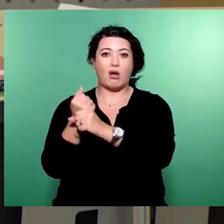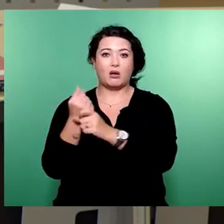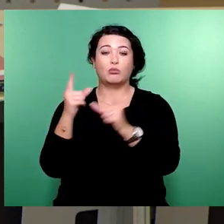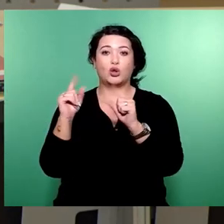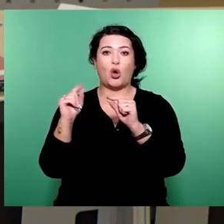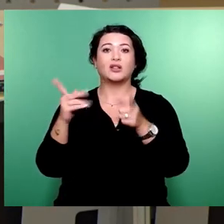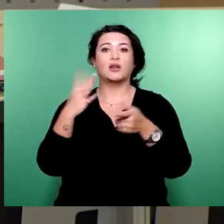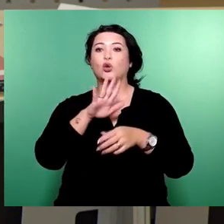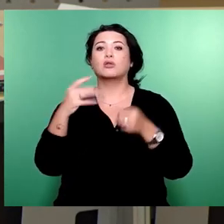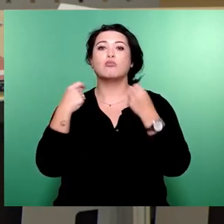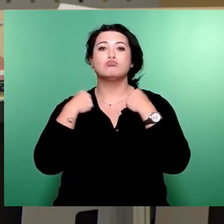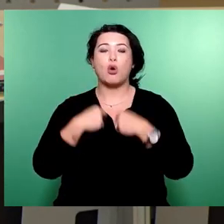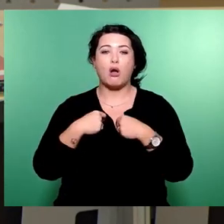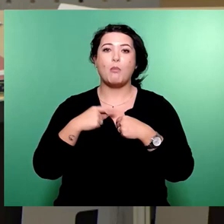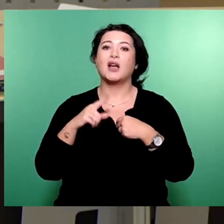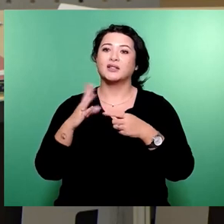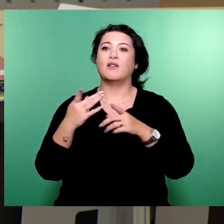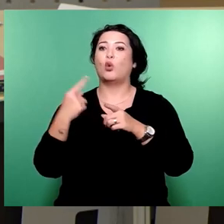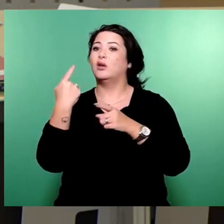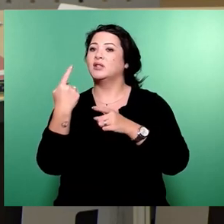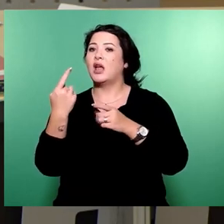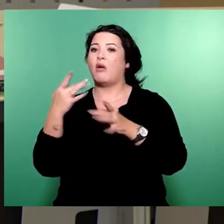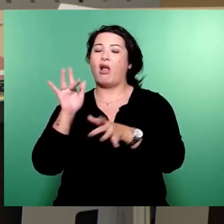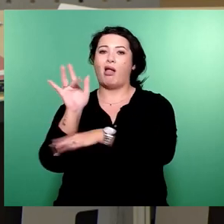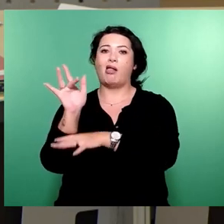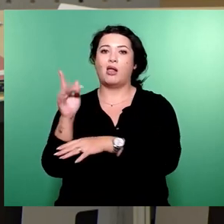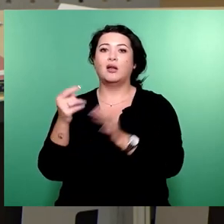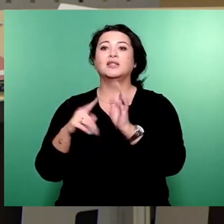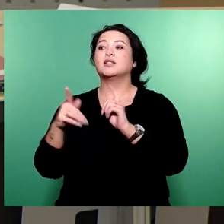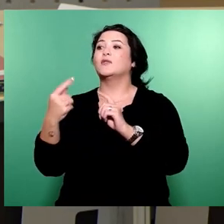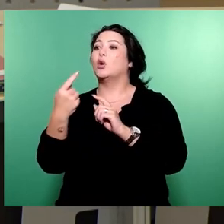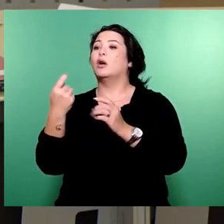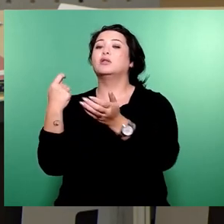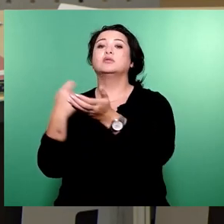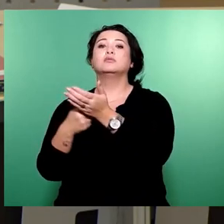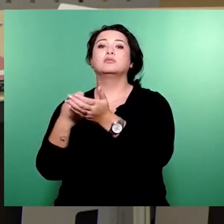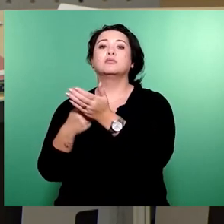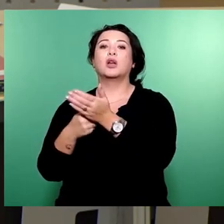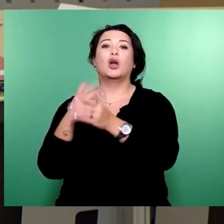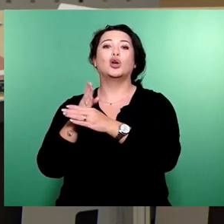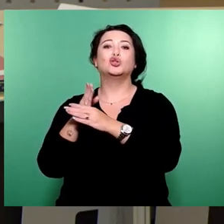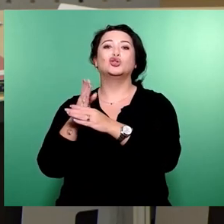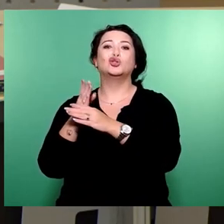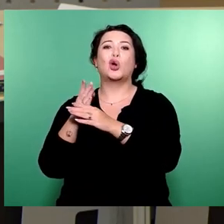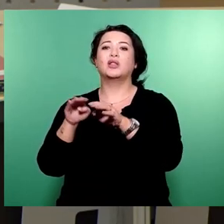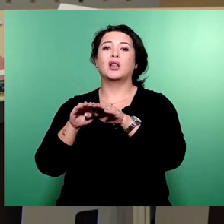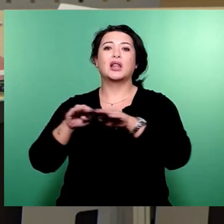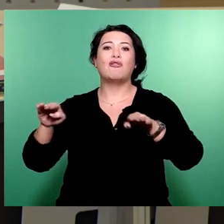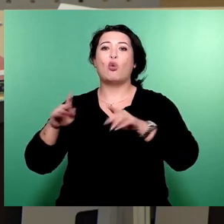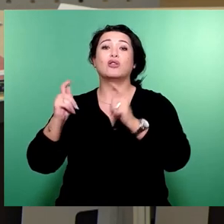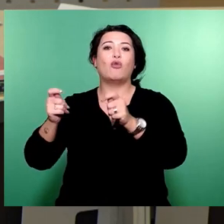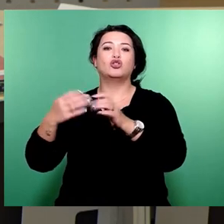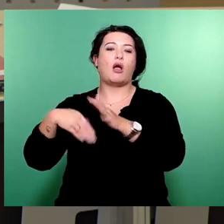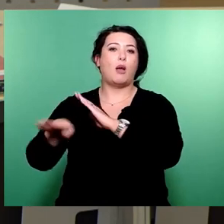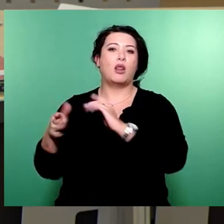den Rücken, die eine Erhöhung der Parkgebühren auf ein schon lächerlich geringes Niveau vorgeschlagen haben. Der Vorgang zeigt